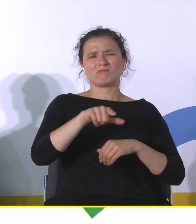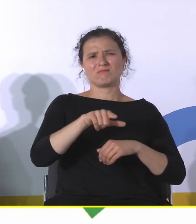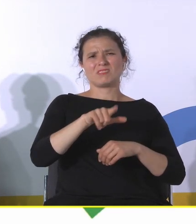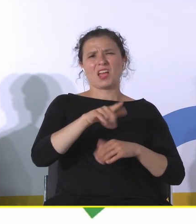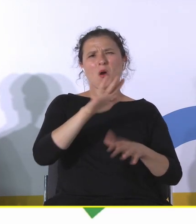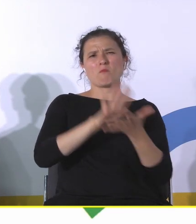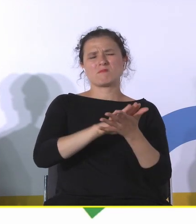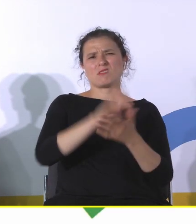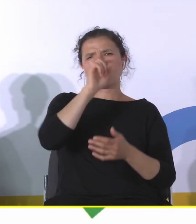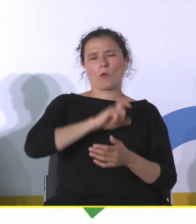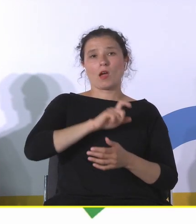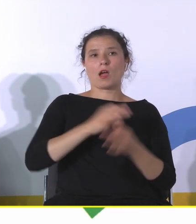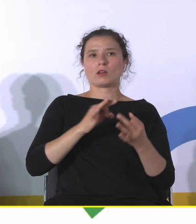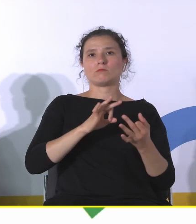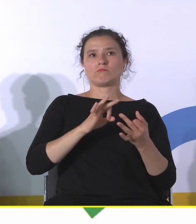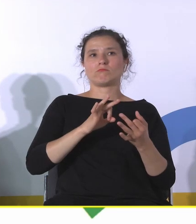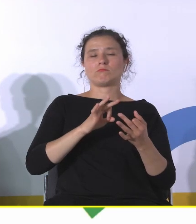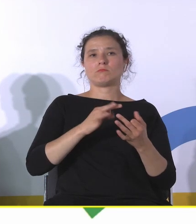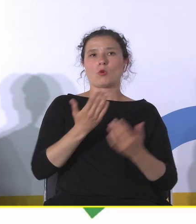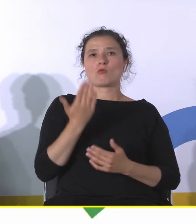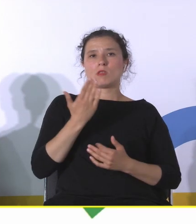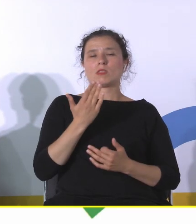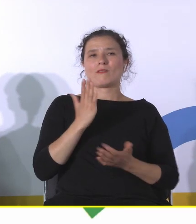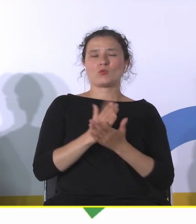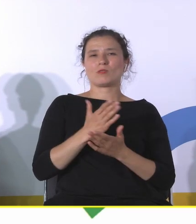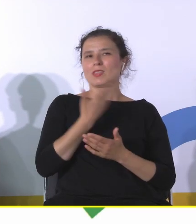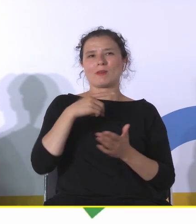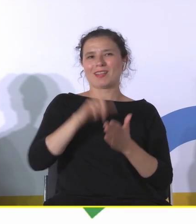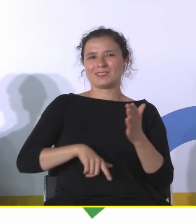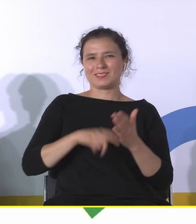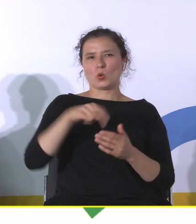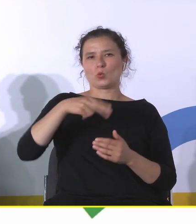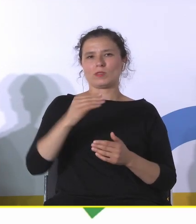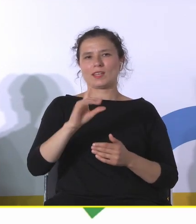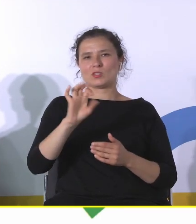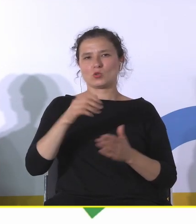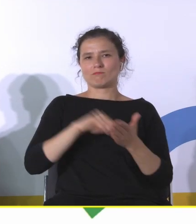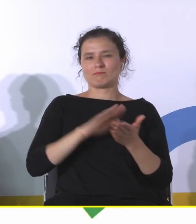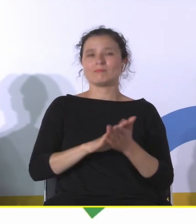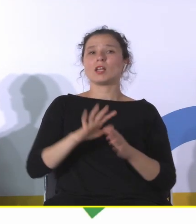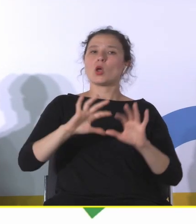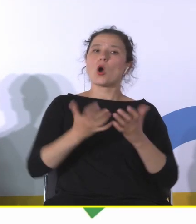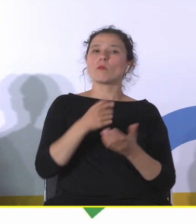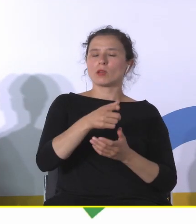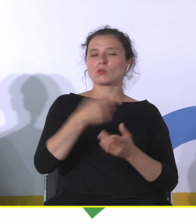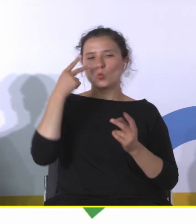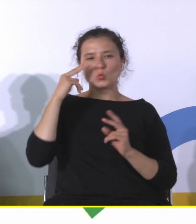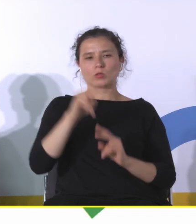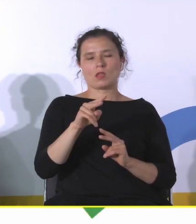mamy, co prawda od niedawna już nie na liście UNESCO, ale obiekt, który jest uznawany i